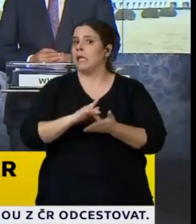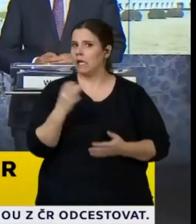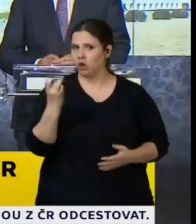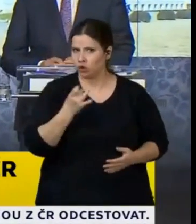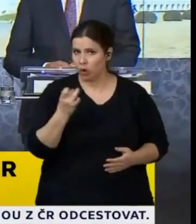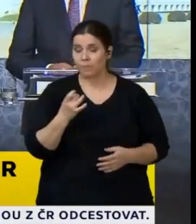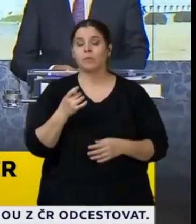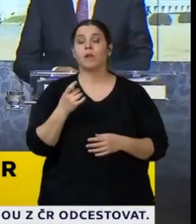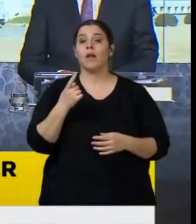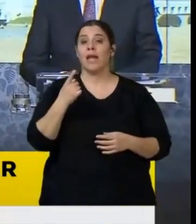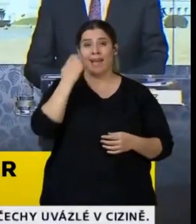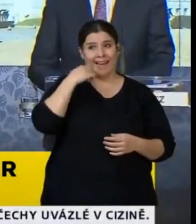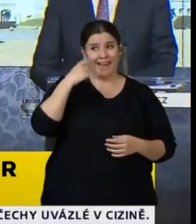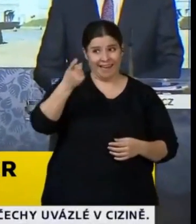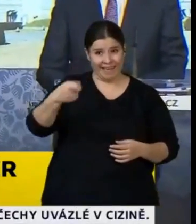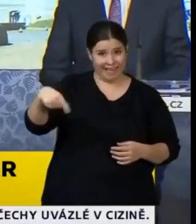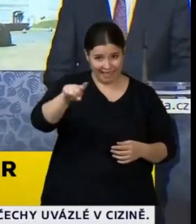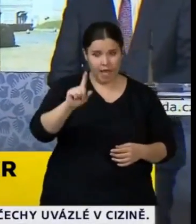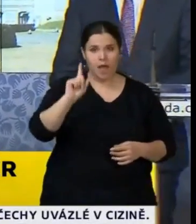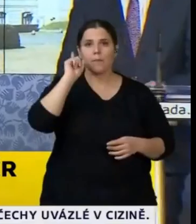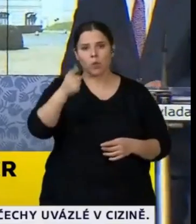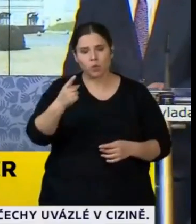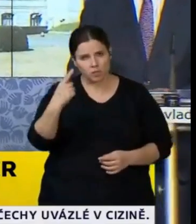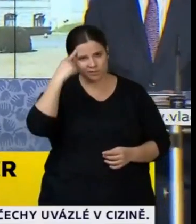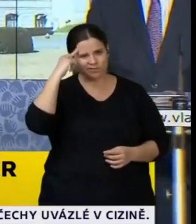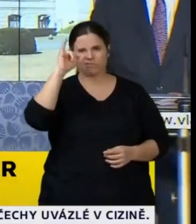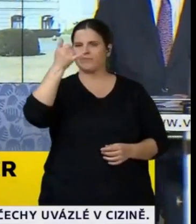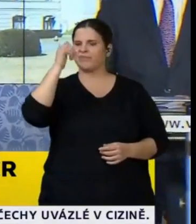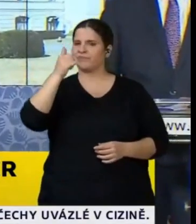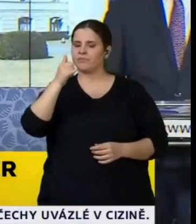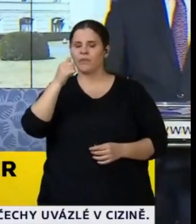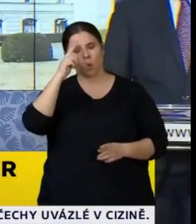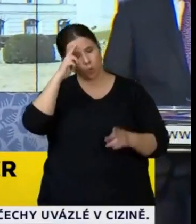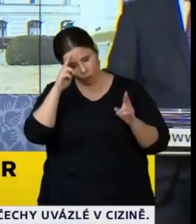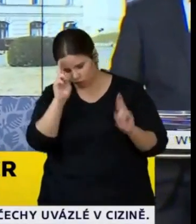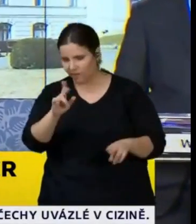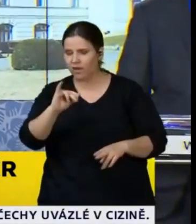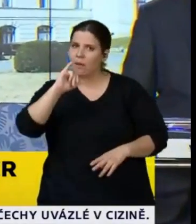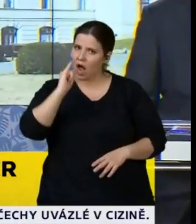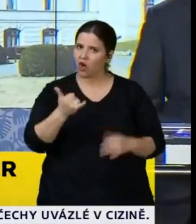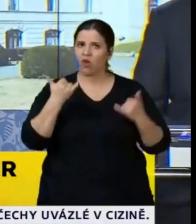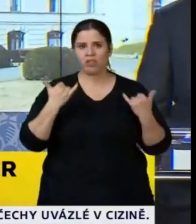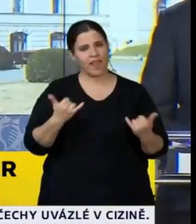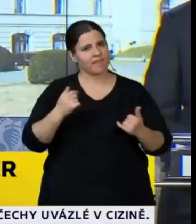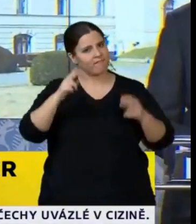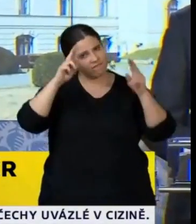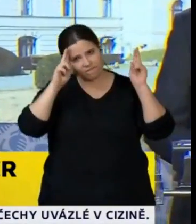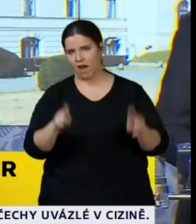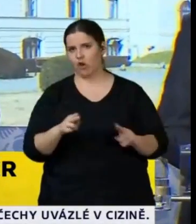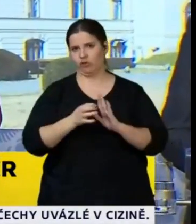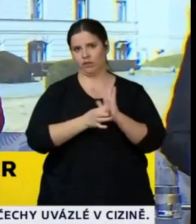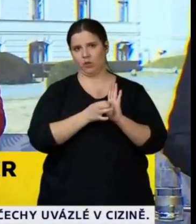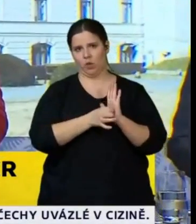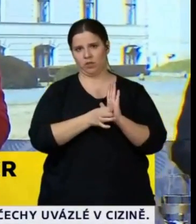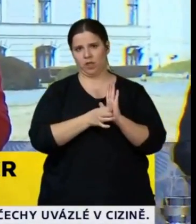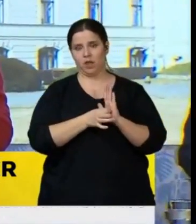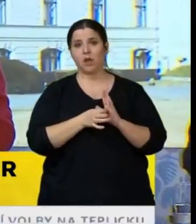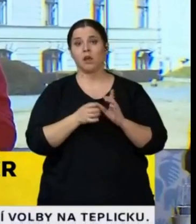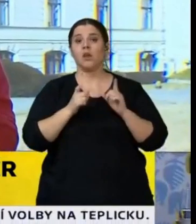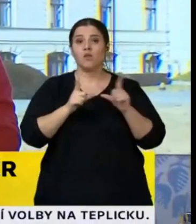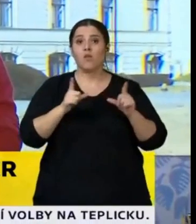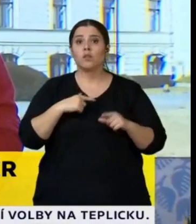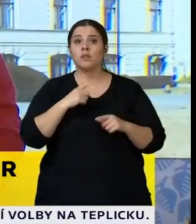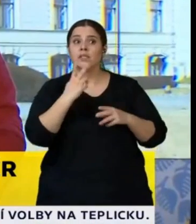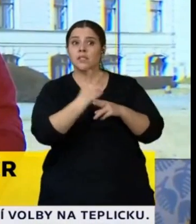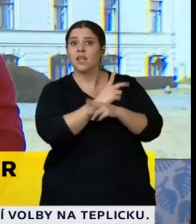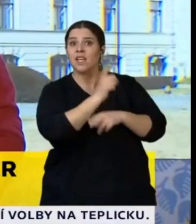uvědomili, že opravdu je závažná krize a jediný způsob, jak se dá čelit tomu, co se děje v Itálii, jediný způsob, jak se